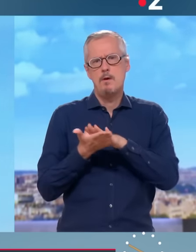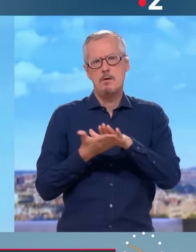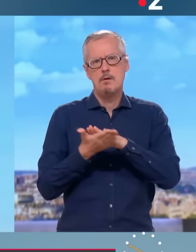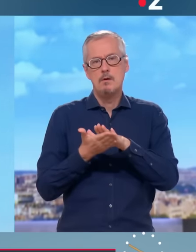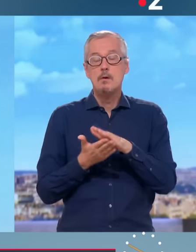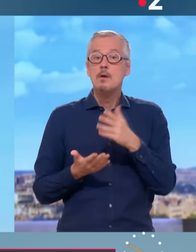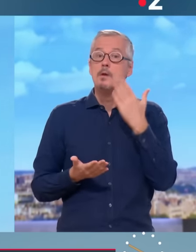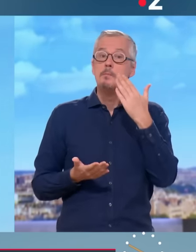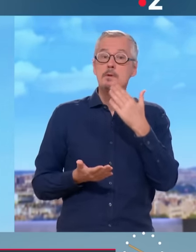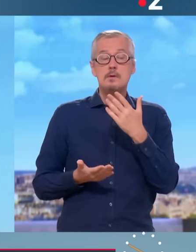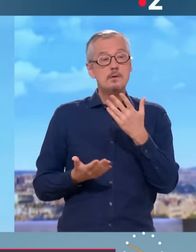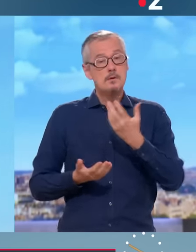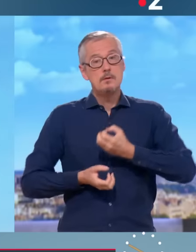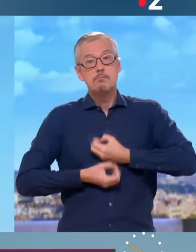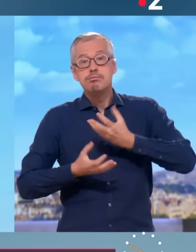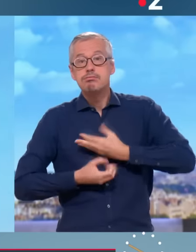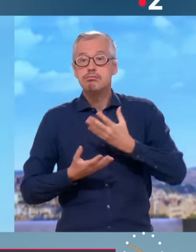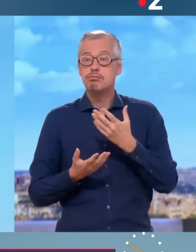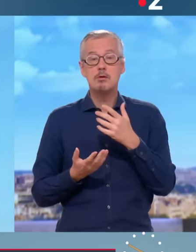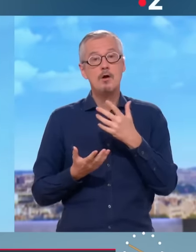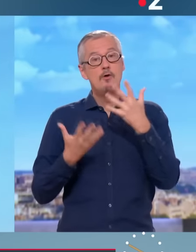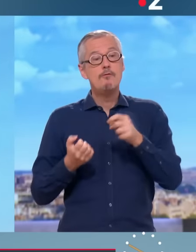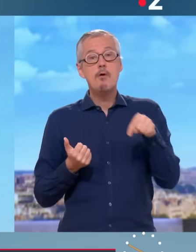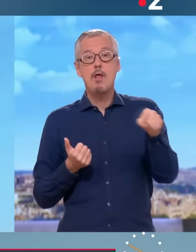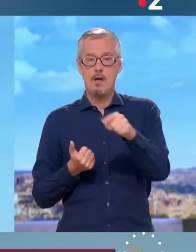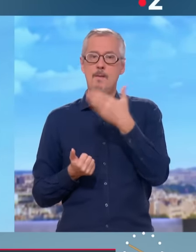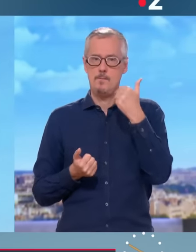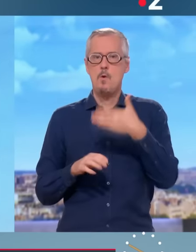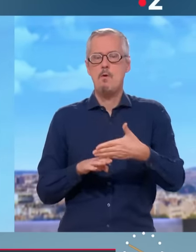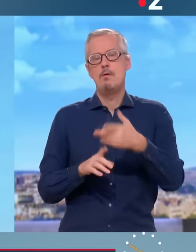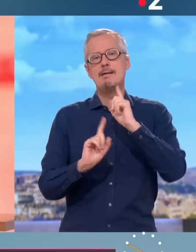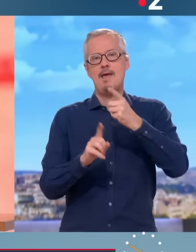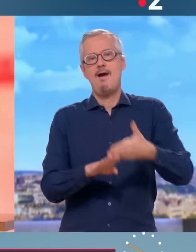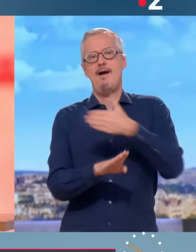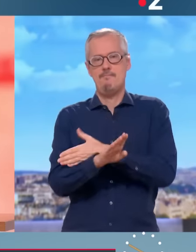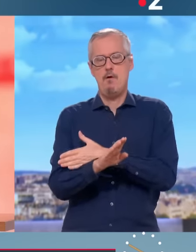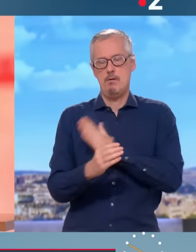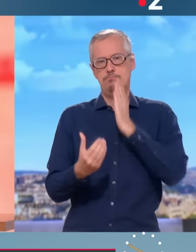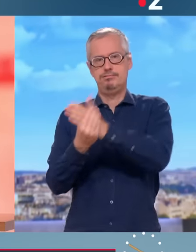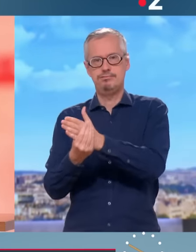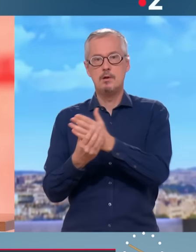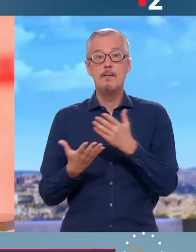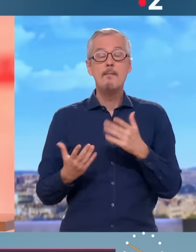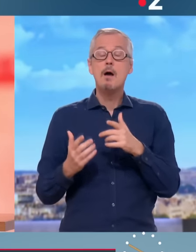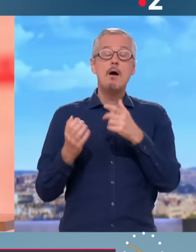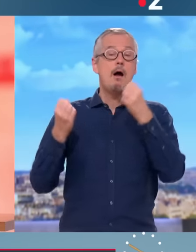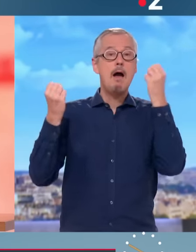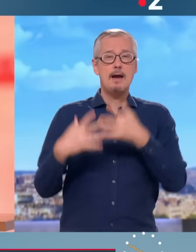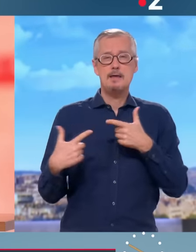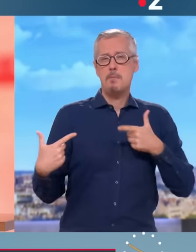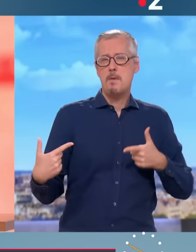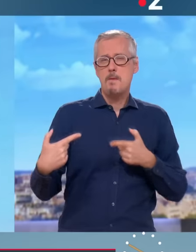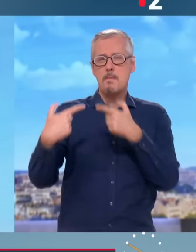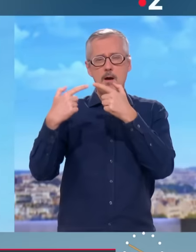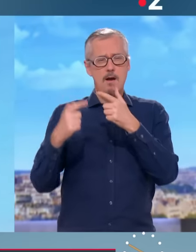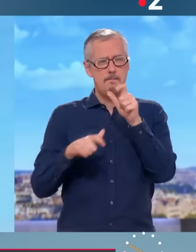dire, il fallait le dire pour empêcher le déclenchement de la guerre. Vous voyez, maintenant, faire des commentaires après coup, alors que la situation est en train de se dégrader,